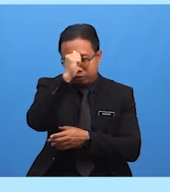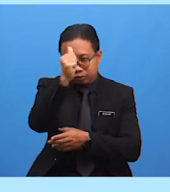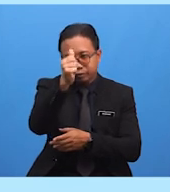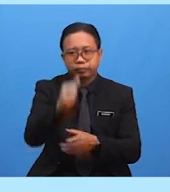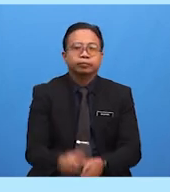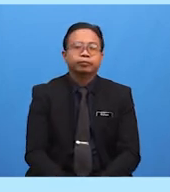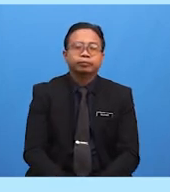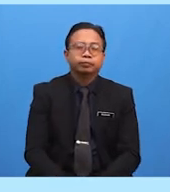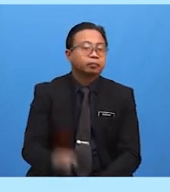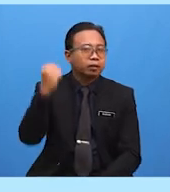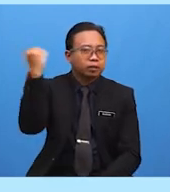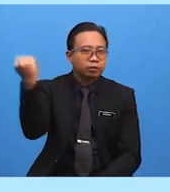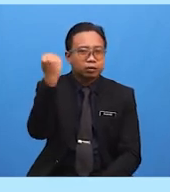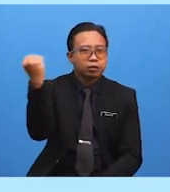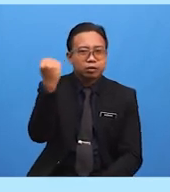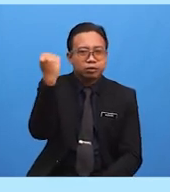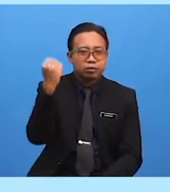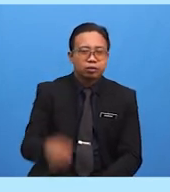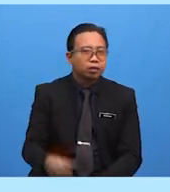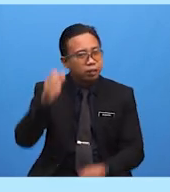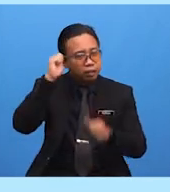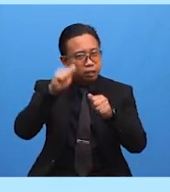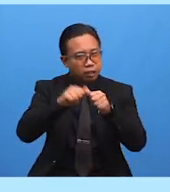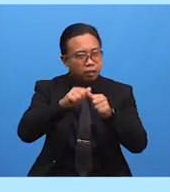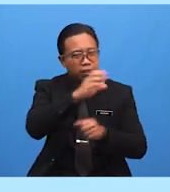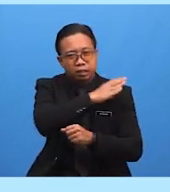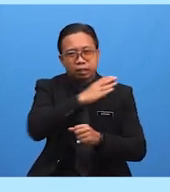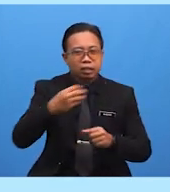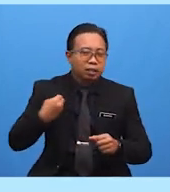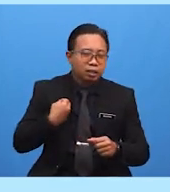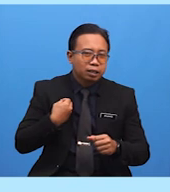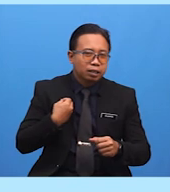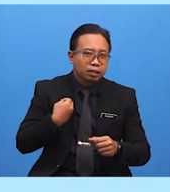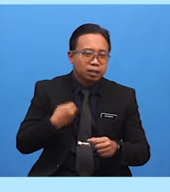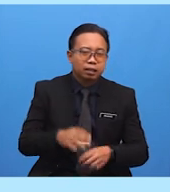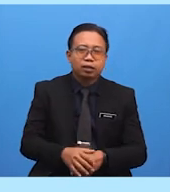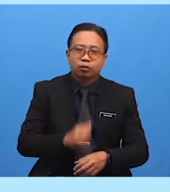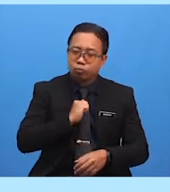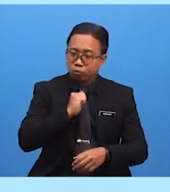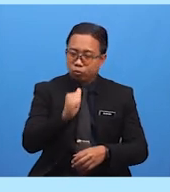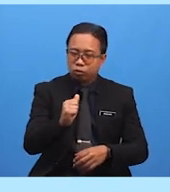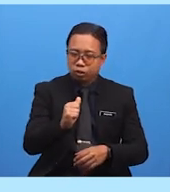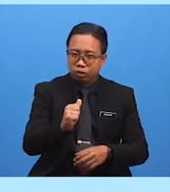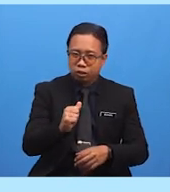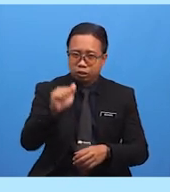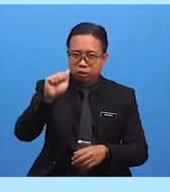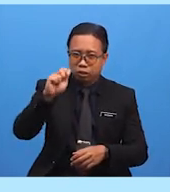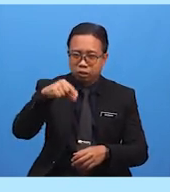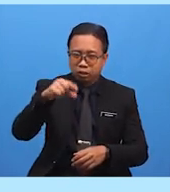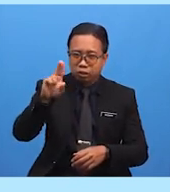Sentiasalah Mengingati Dan Memuji Keagungan